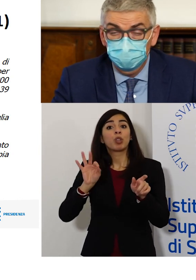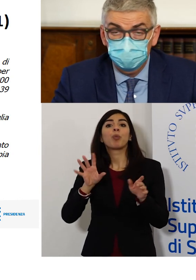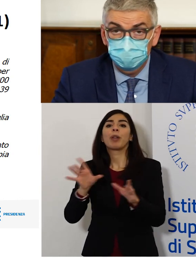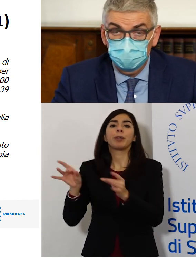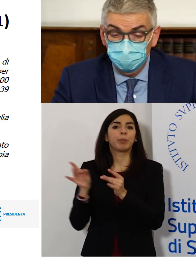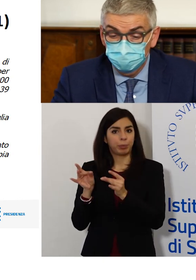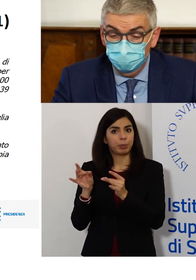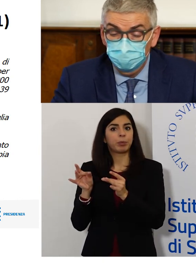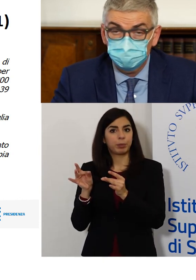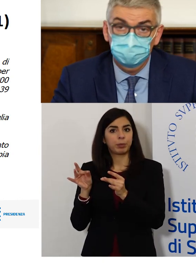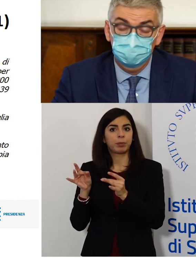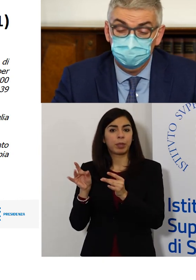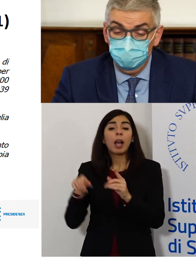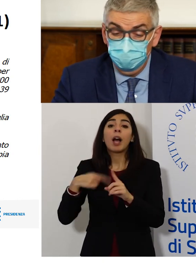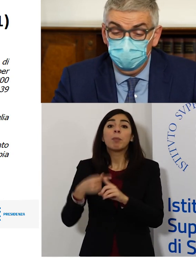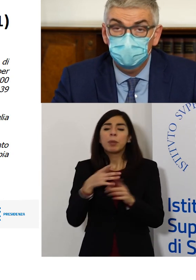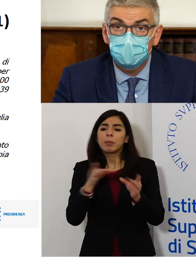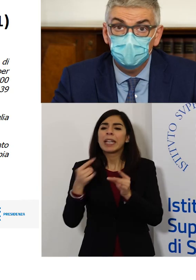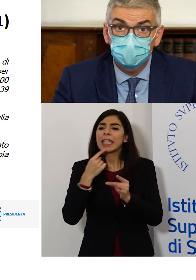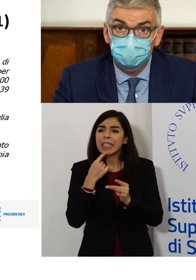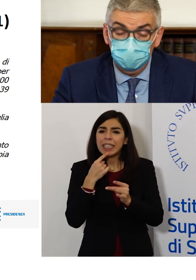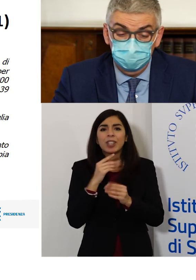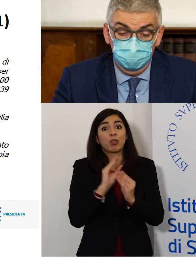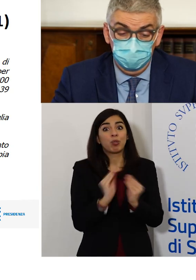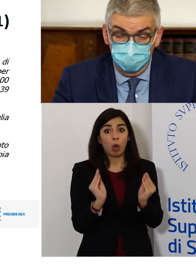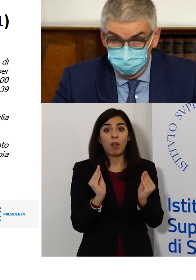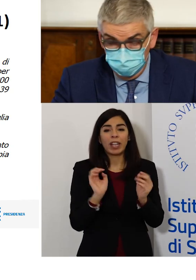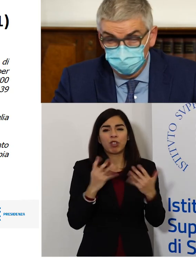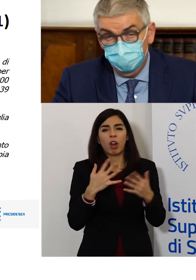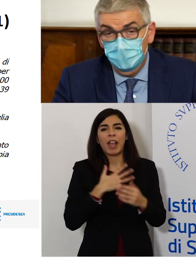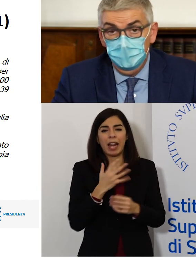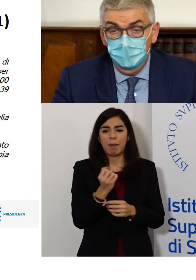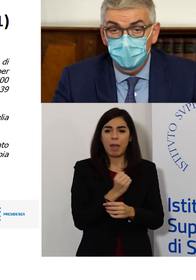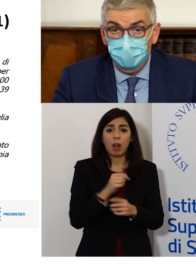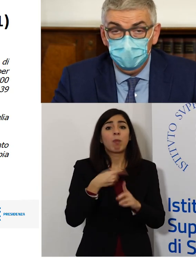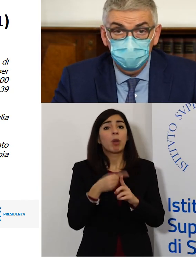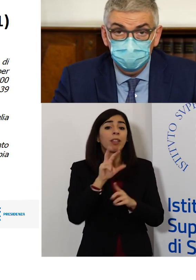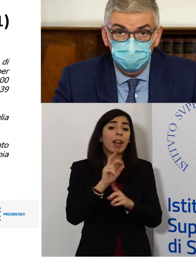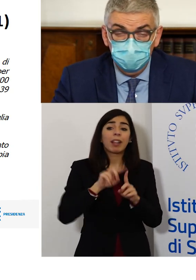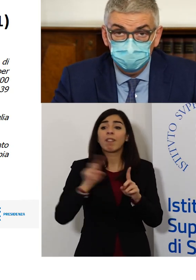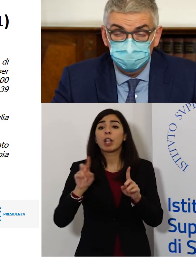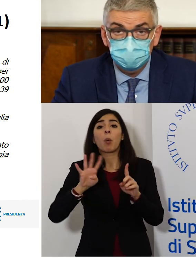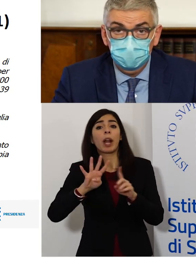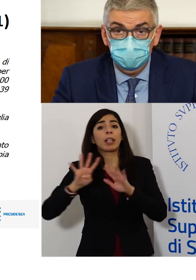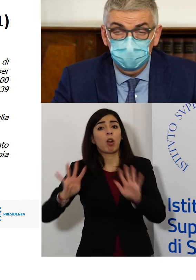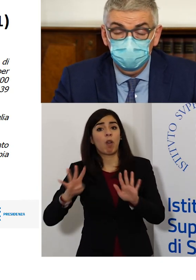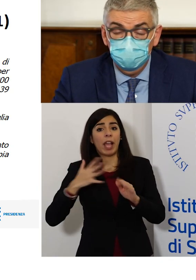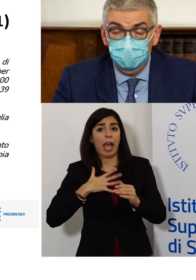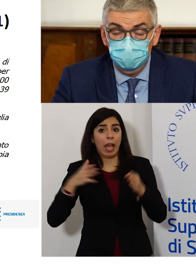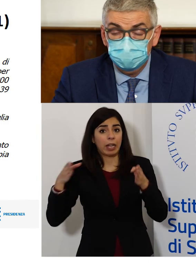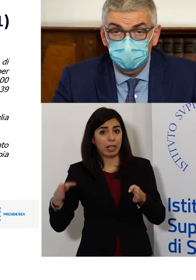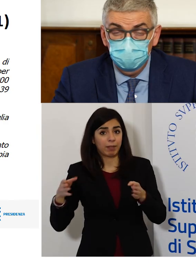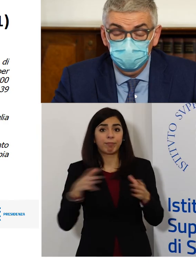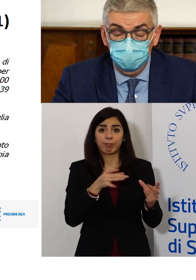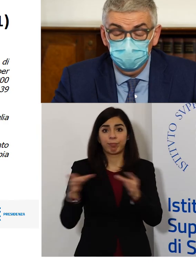riguardano le fasce di età più giovani sotto i 19 anni e quelle tra 30 e 49. Parallelamente dobbiamo censire che